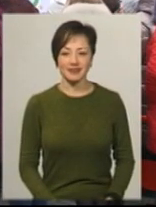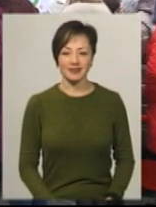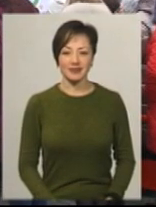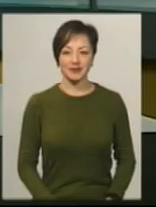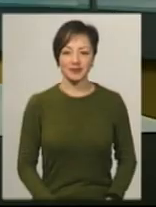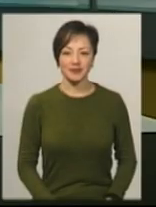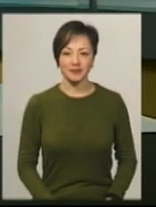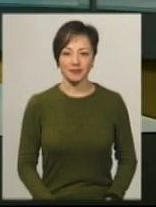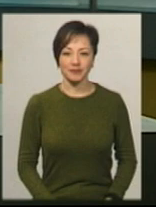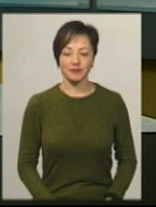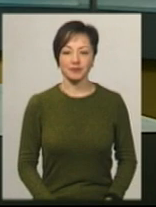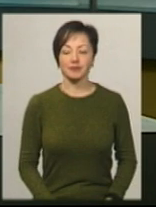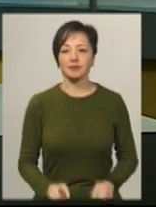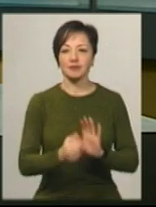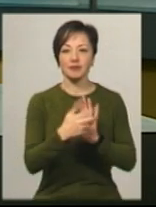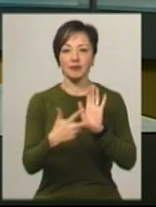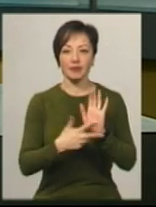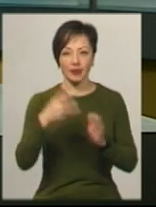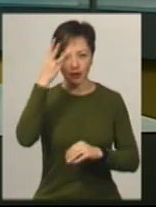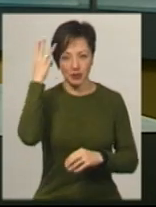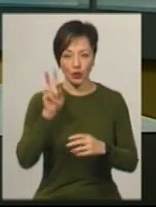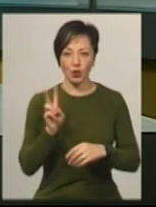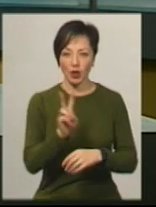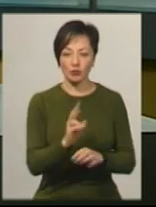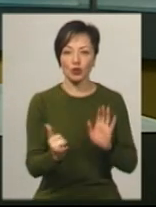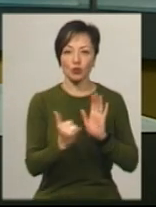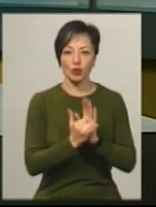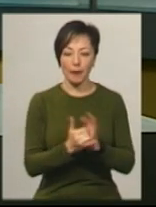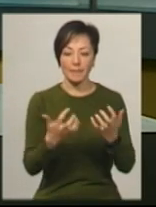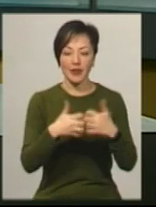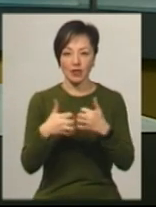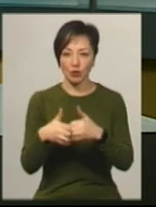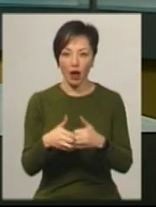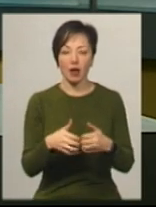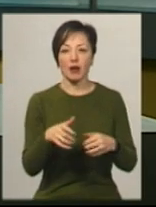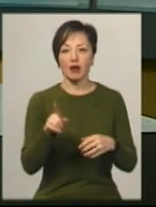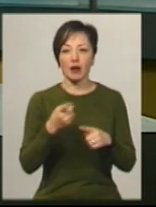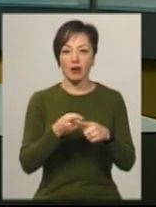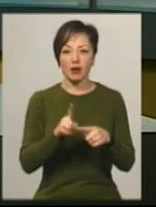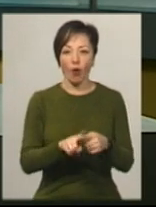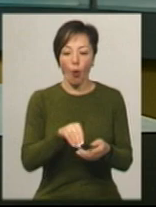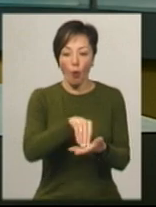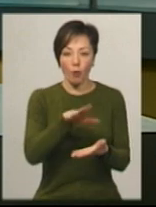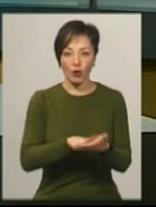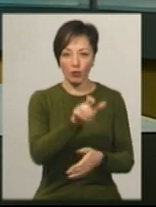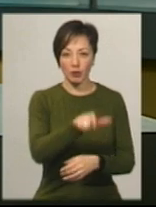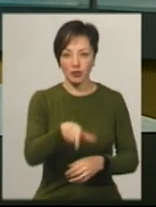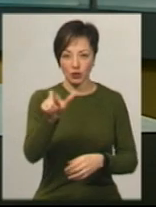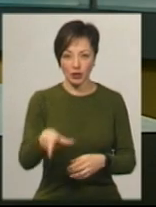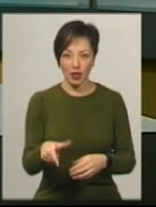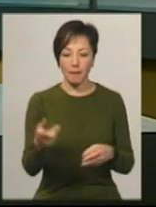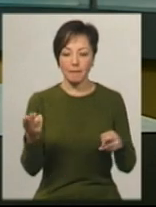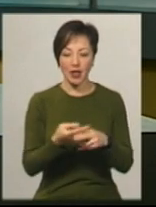У 18-х хмельницьких тролейбусах встановили пристрої для автоматизованого обліку пасажирів та